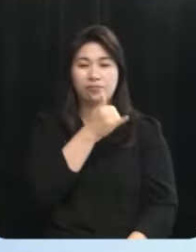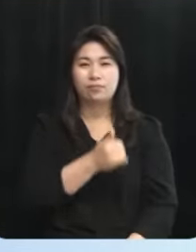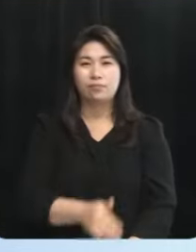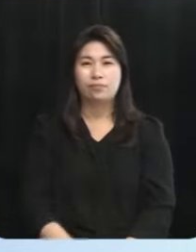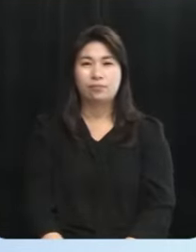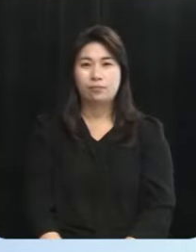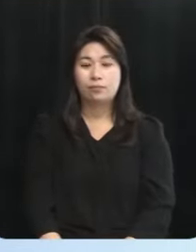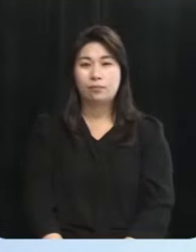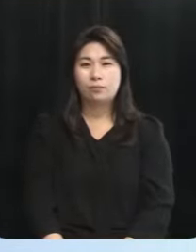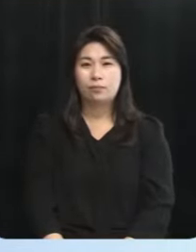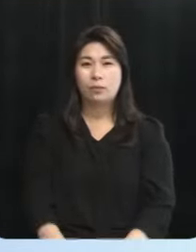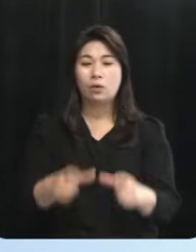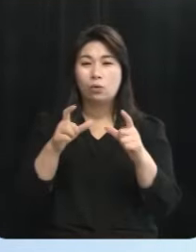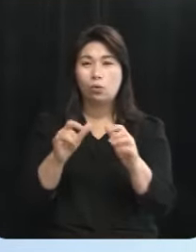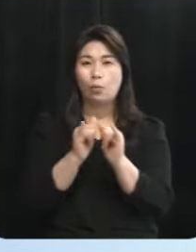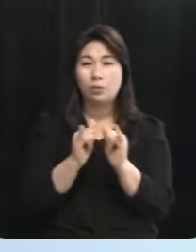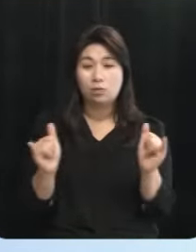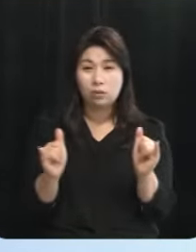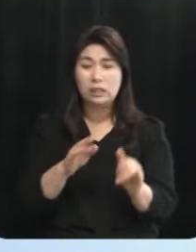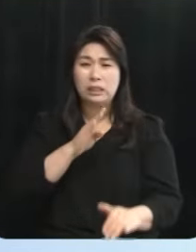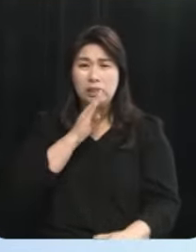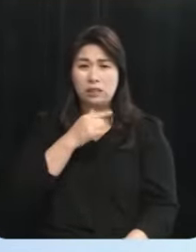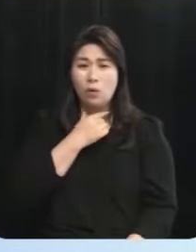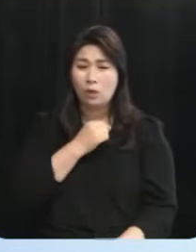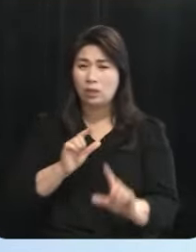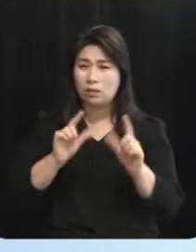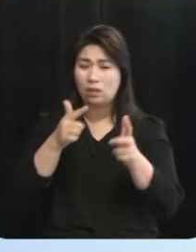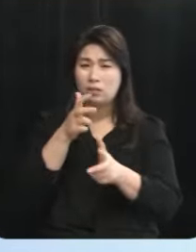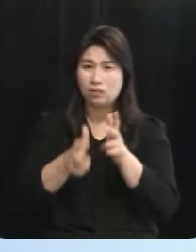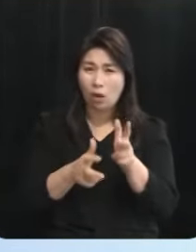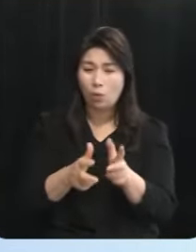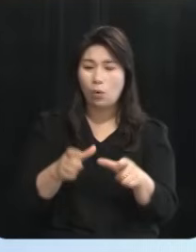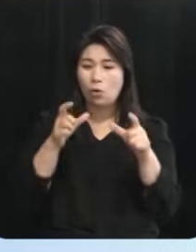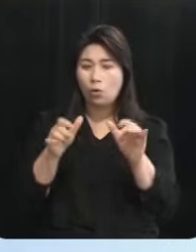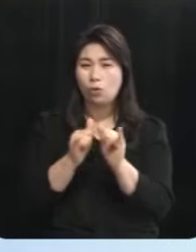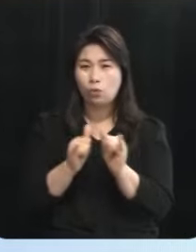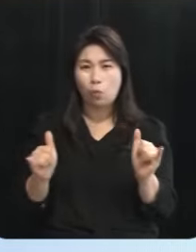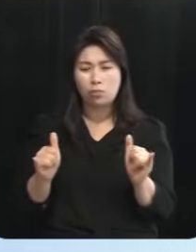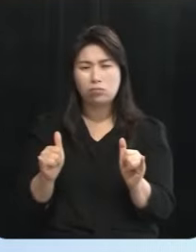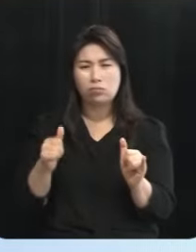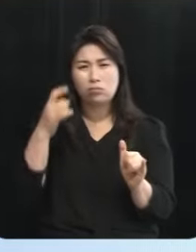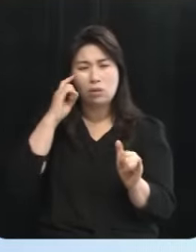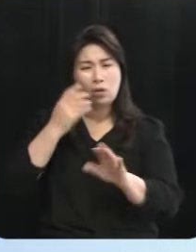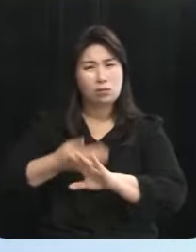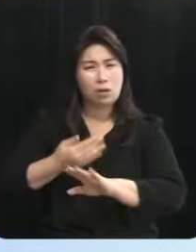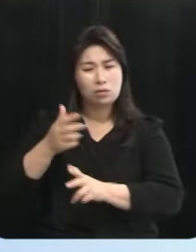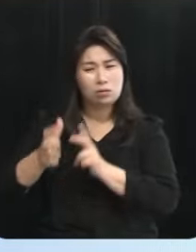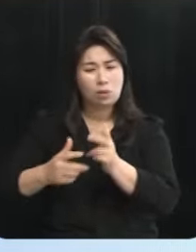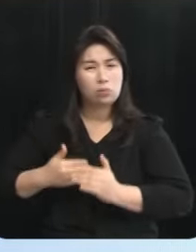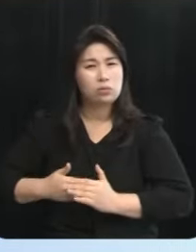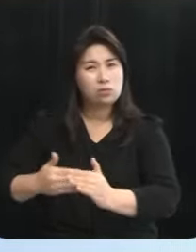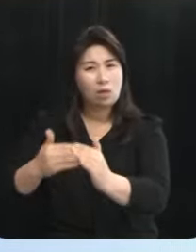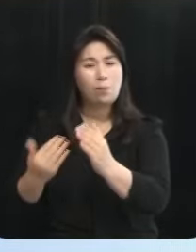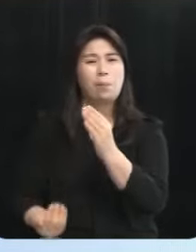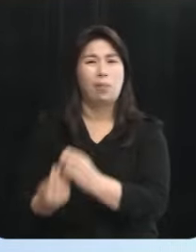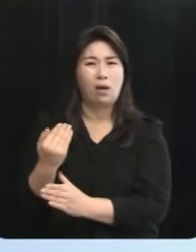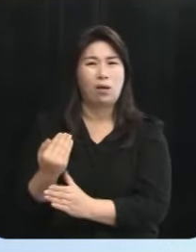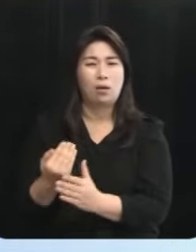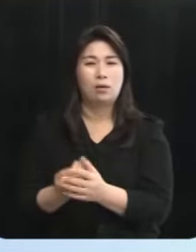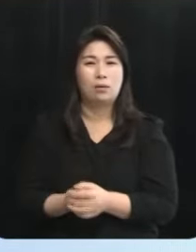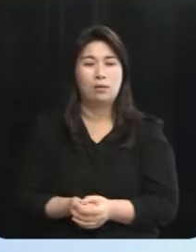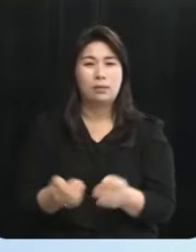그러다 보니까 도민들이 실제 원하지 않는 사업 또는 도민들의 이해와 다른 사업들을 하는 경우들이 발생합니다